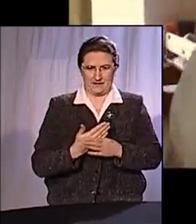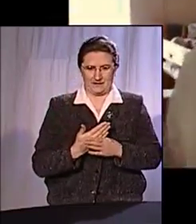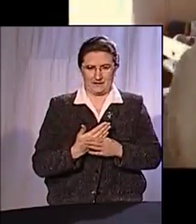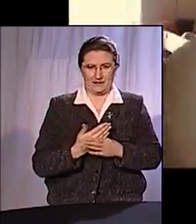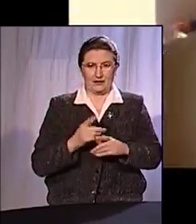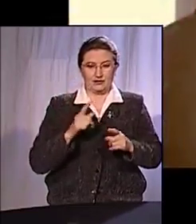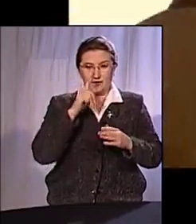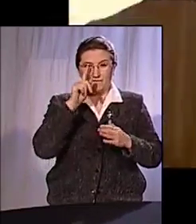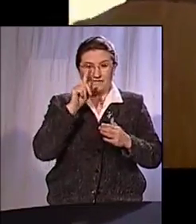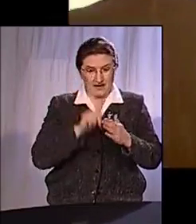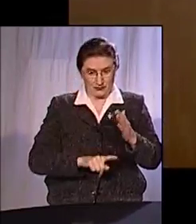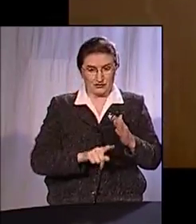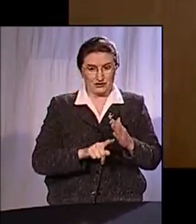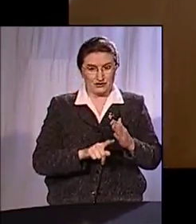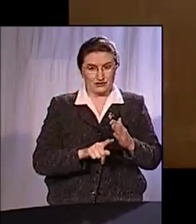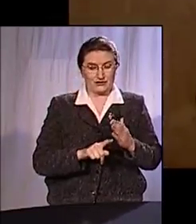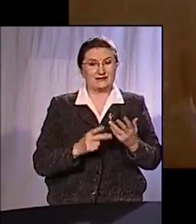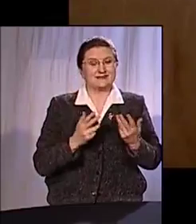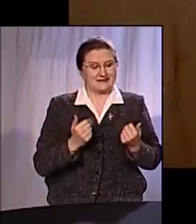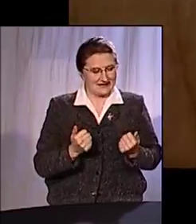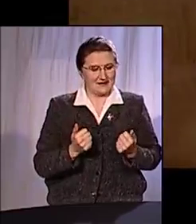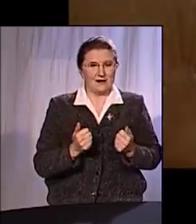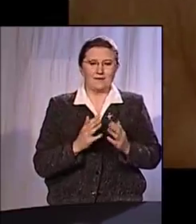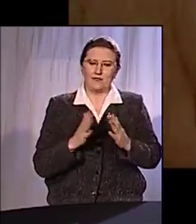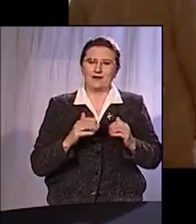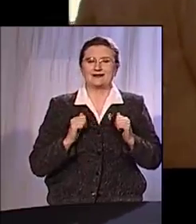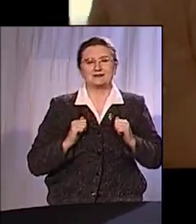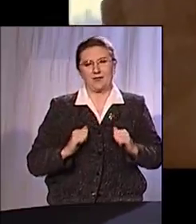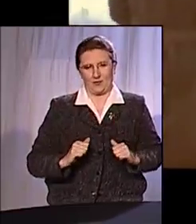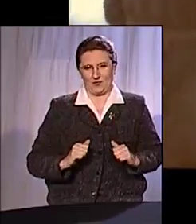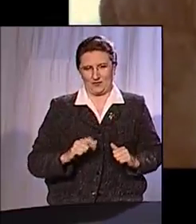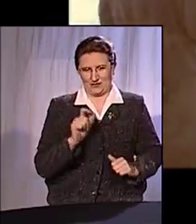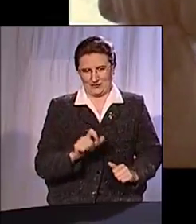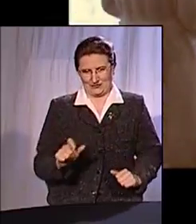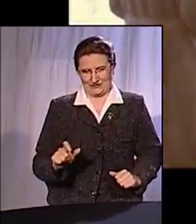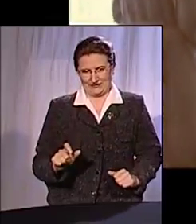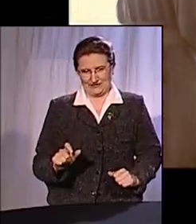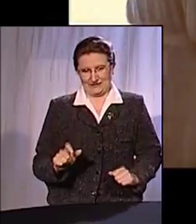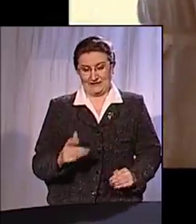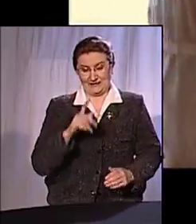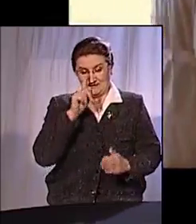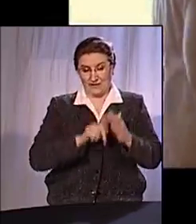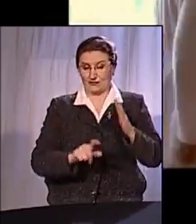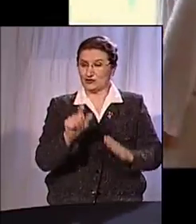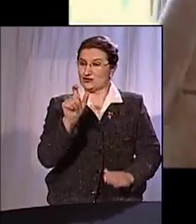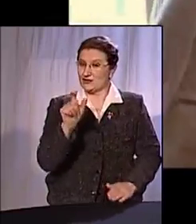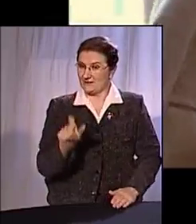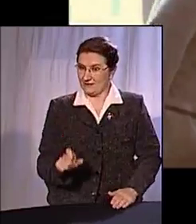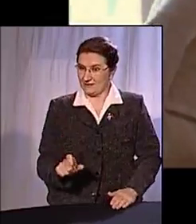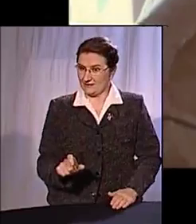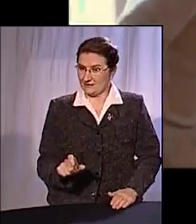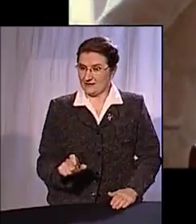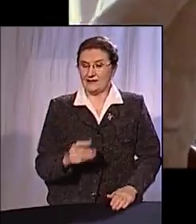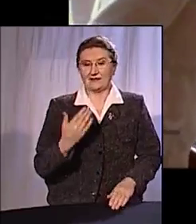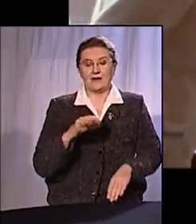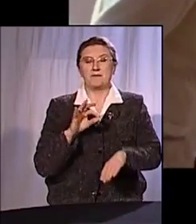Что верующие, естественно, они более спокойные. Более спокойные, если верующий человек, да, его